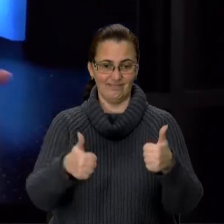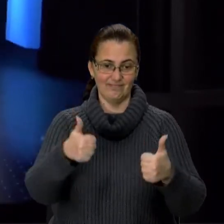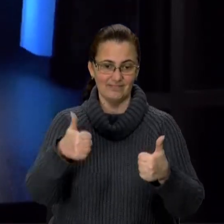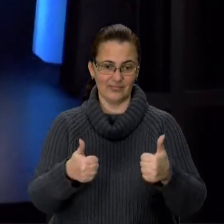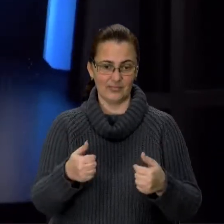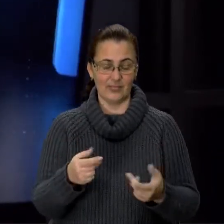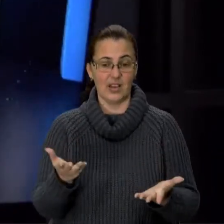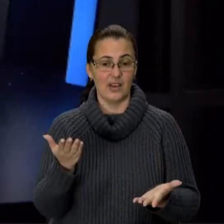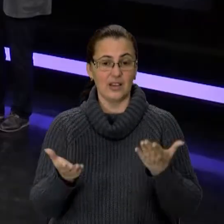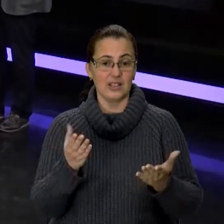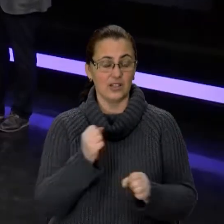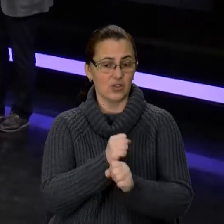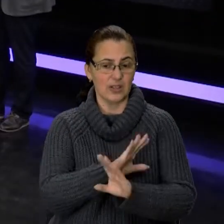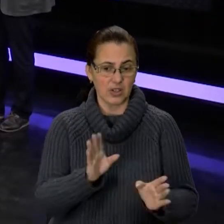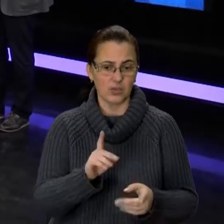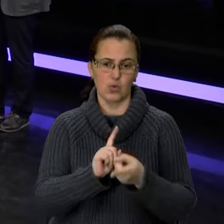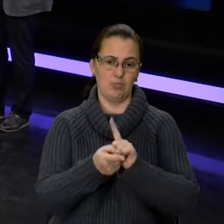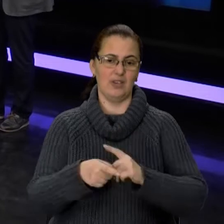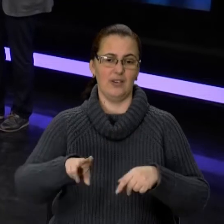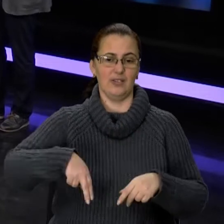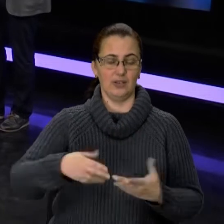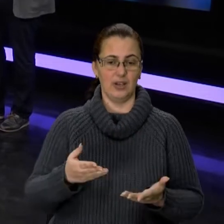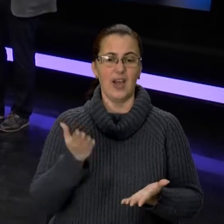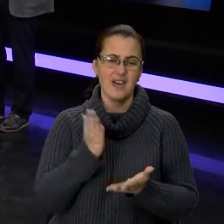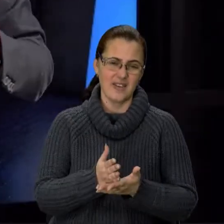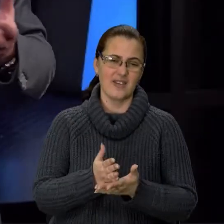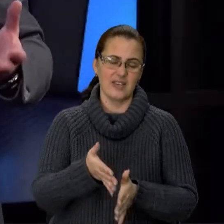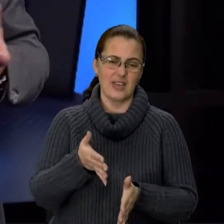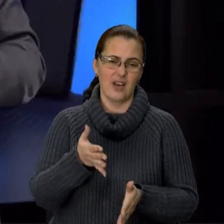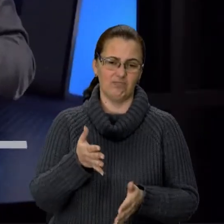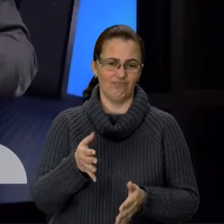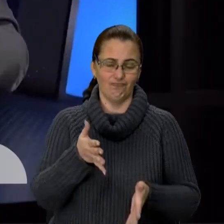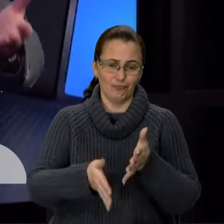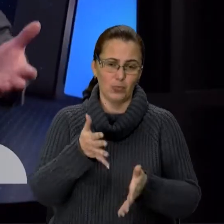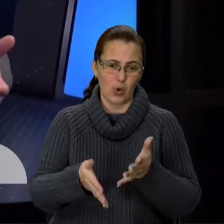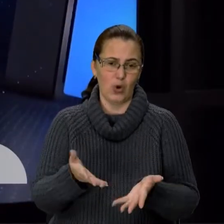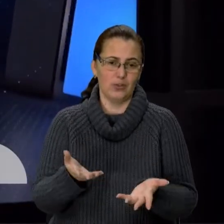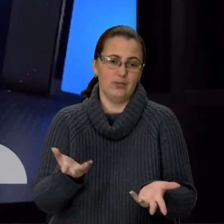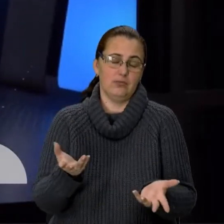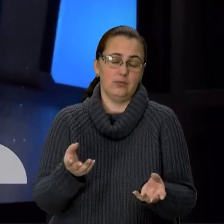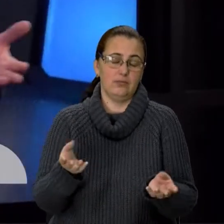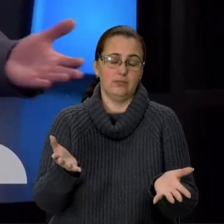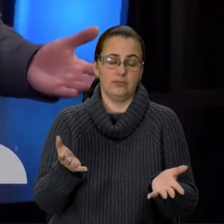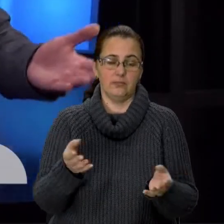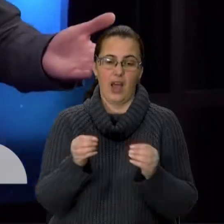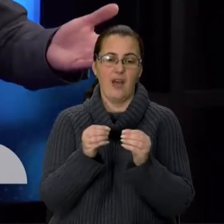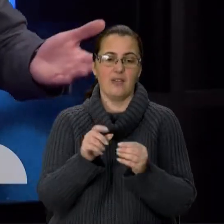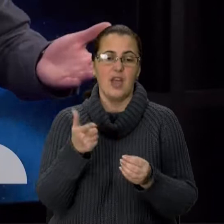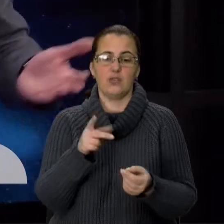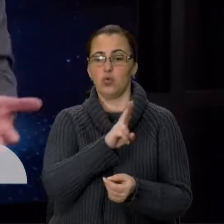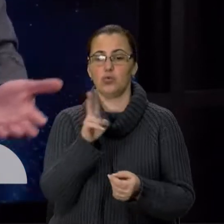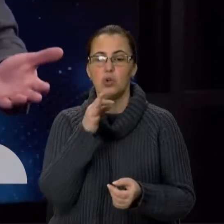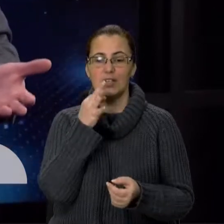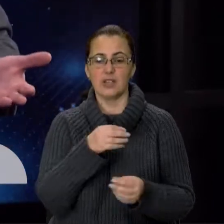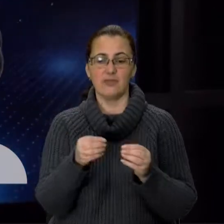міняти директор. Тоді буде видно. Є просто сіре мутне болото, в якому тариф це щось таке, яке не відтягнуло. От, кажу, 10 гривень. Ну, хтось сказав 10